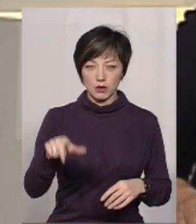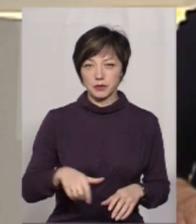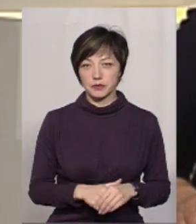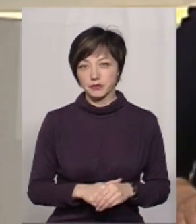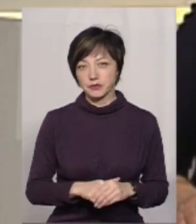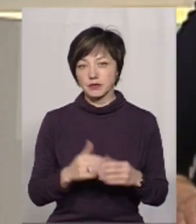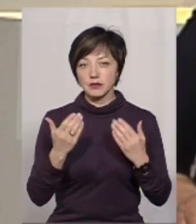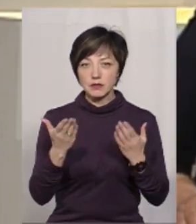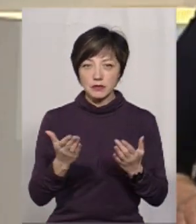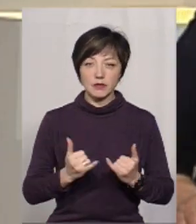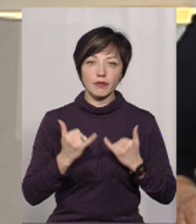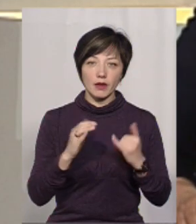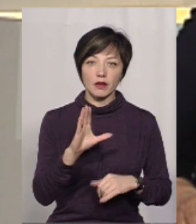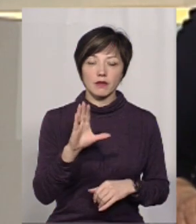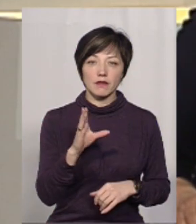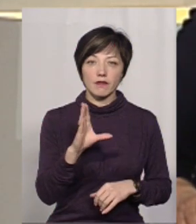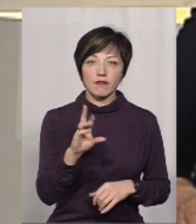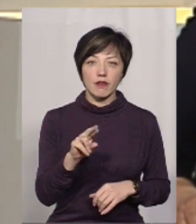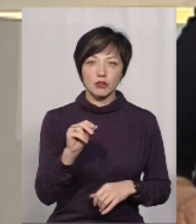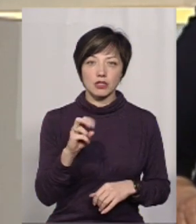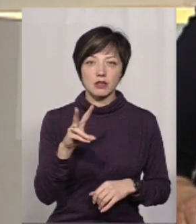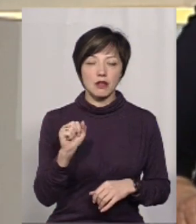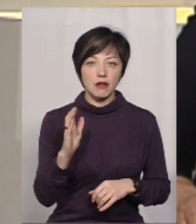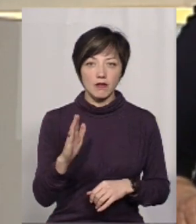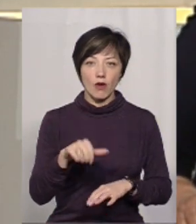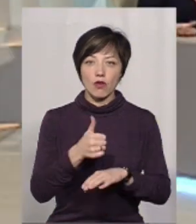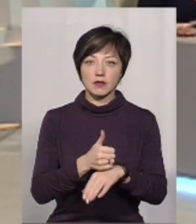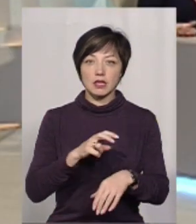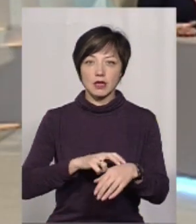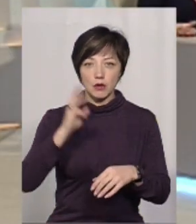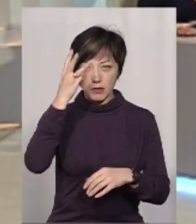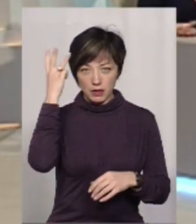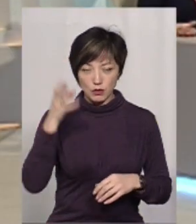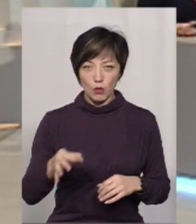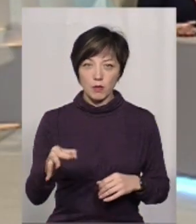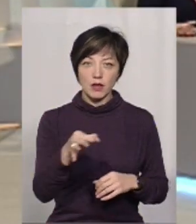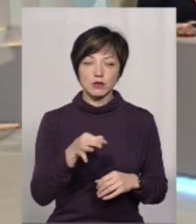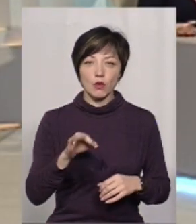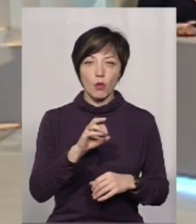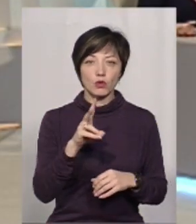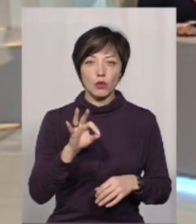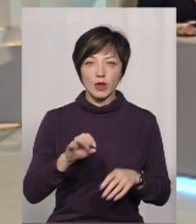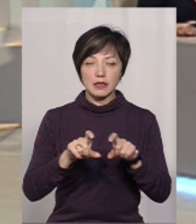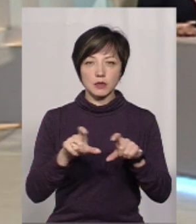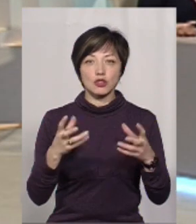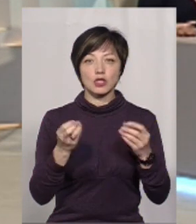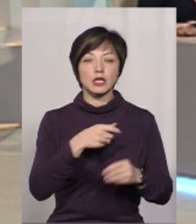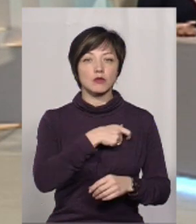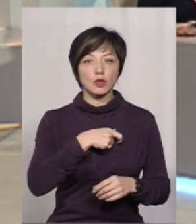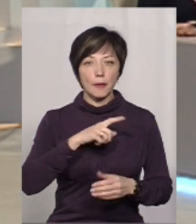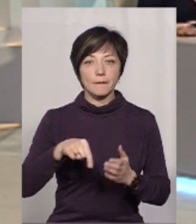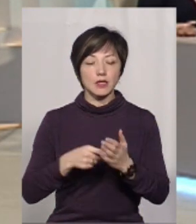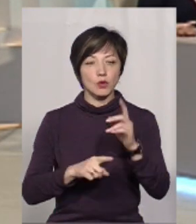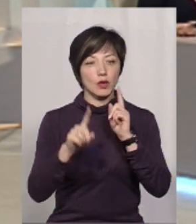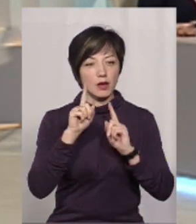Ви, пане Вячеславе, не тільки головний лікар Хмельницького обласного онкодиспансеру, а ще й депутат